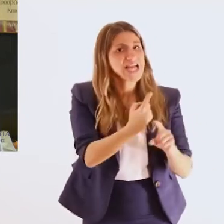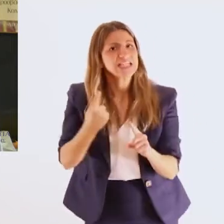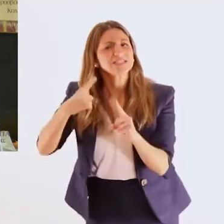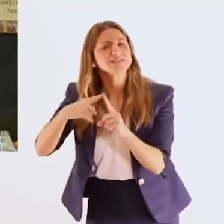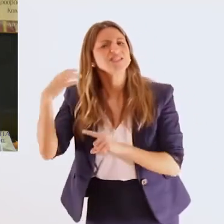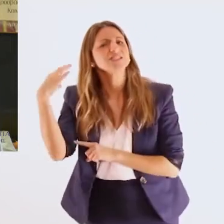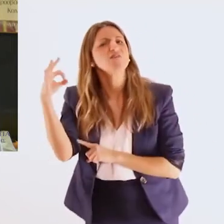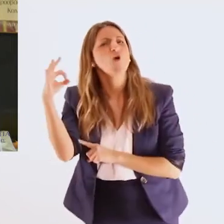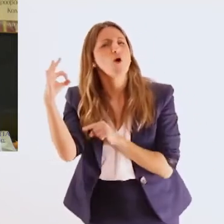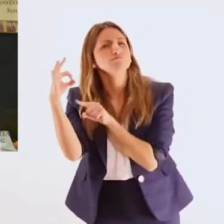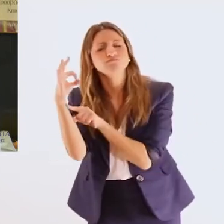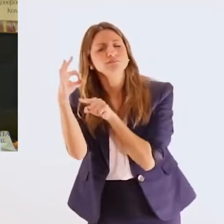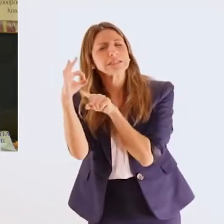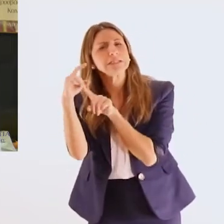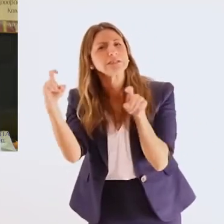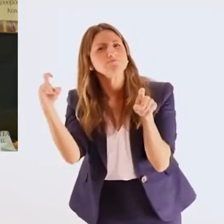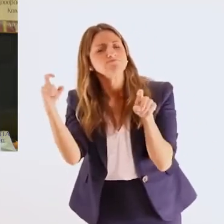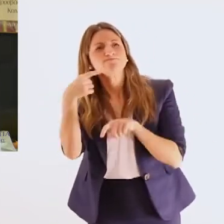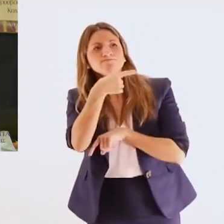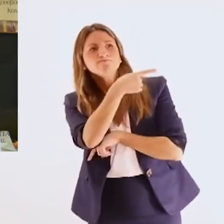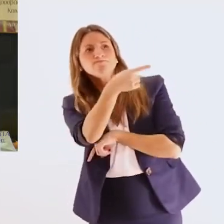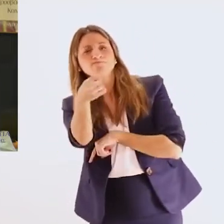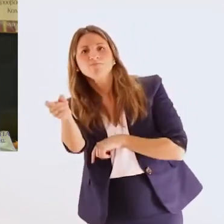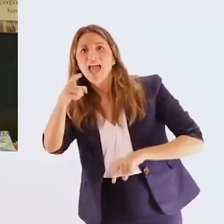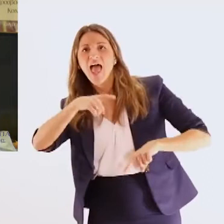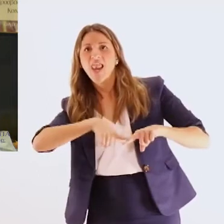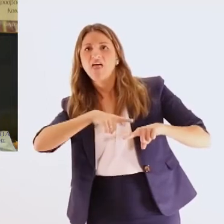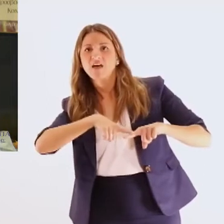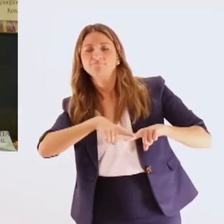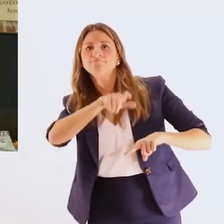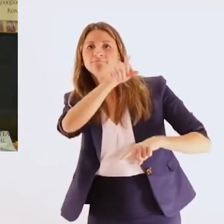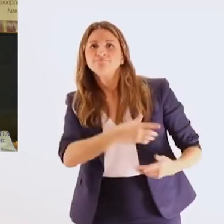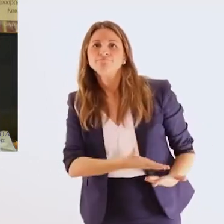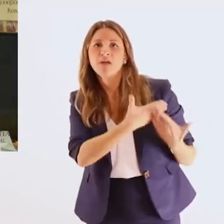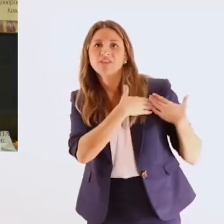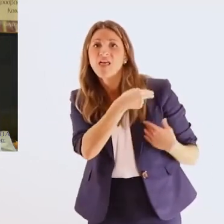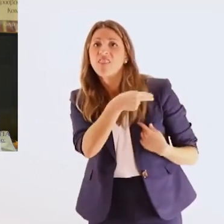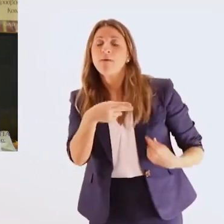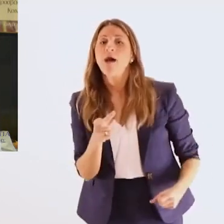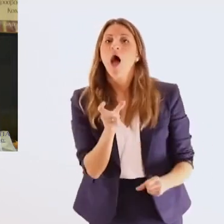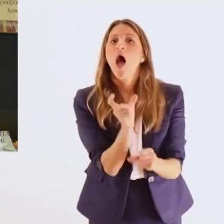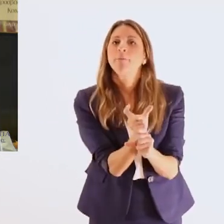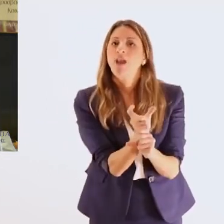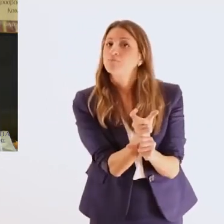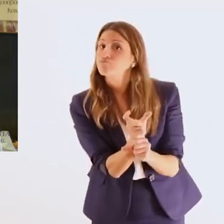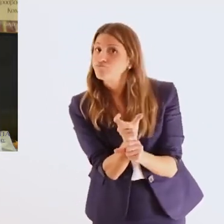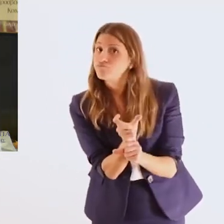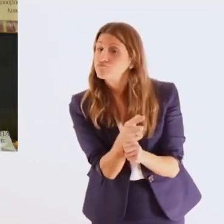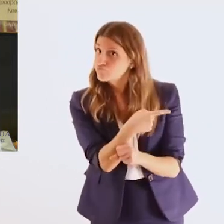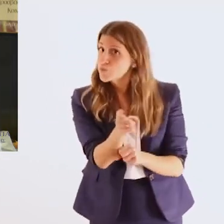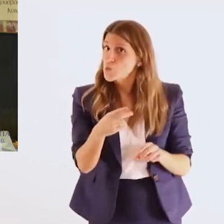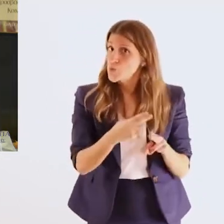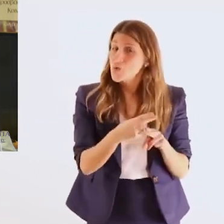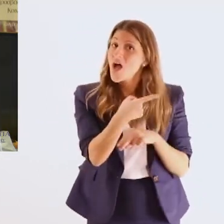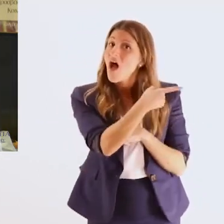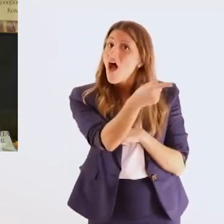εθνική άμυνα της χώρας μας στα στελέχη που θα κληθούν να αντιμετωπίσουν έκτακτες καταστάσεις και να υποστηρίξουν άτομα